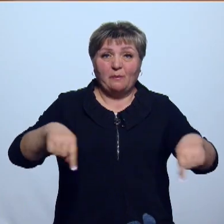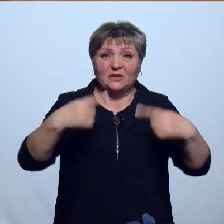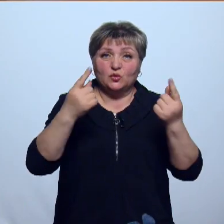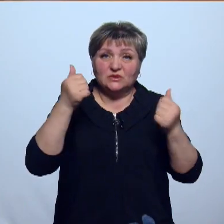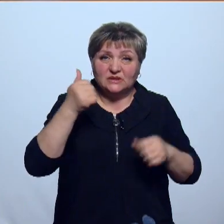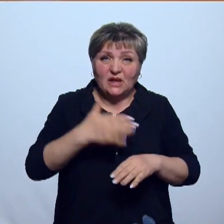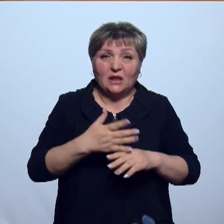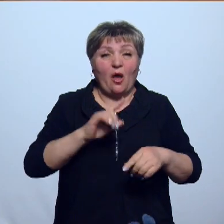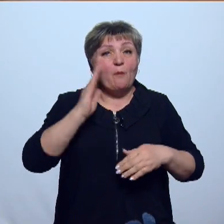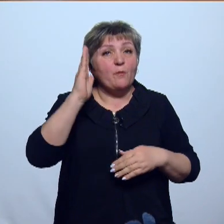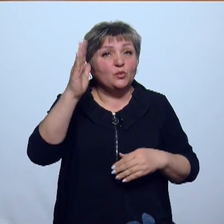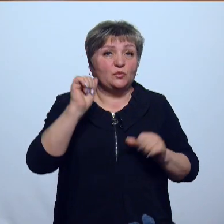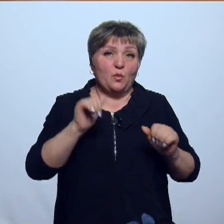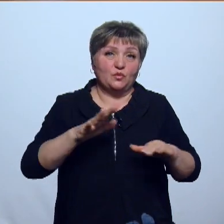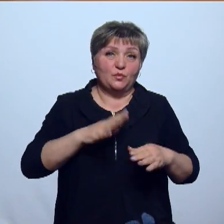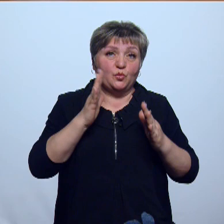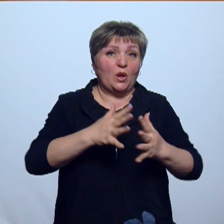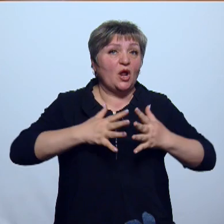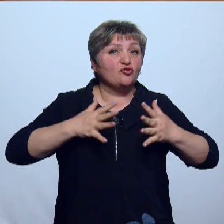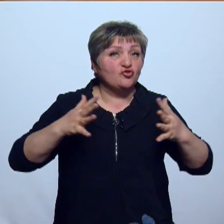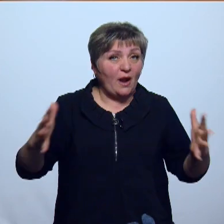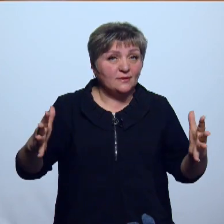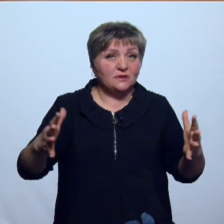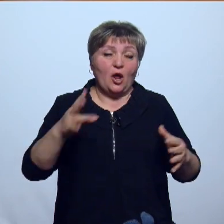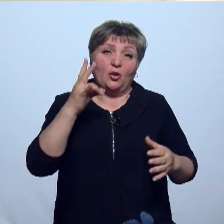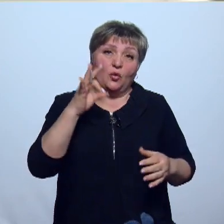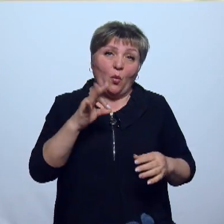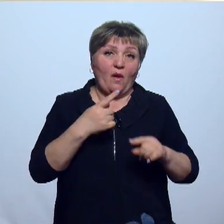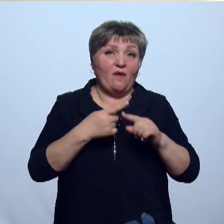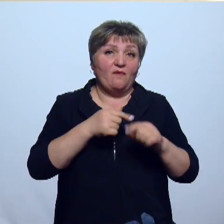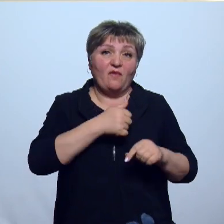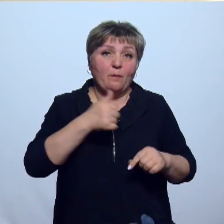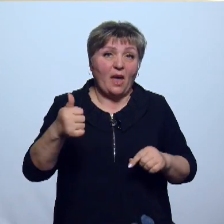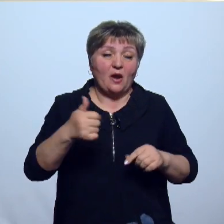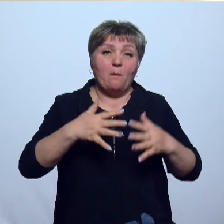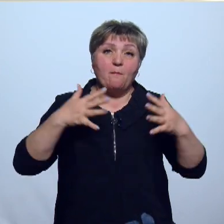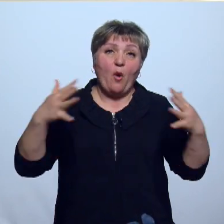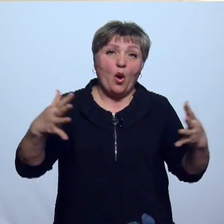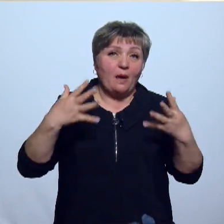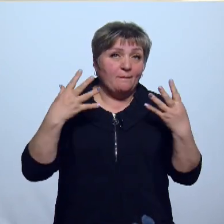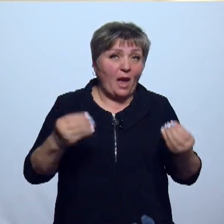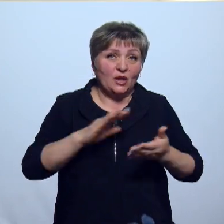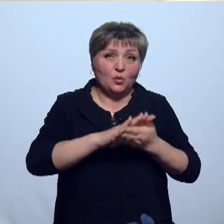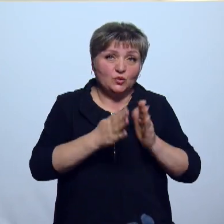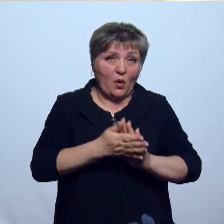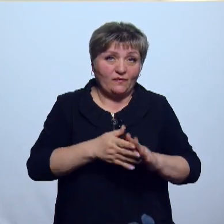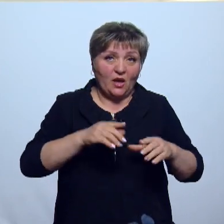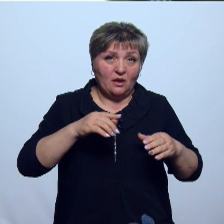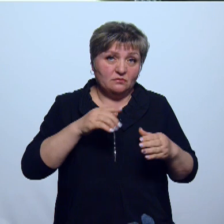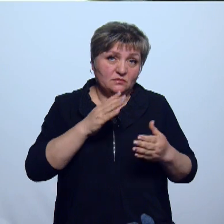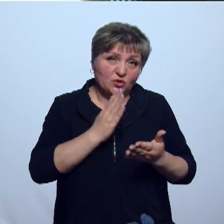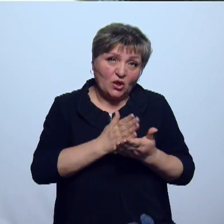в будущем, может быть, это будет расширяться. Во-первых, более мягкие условия содержания здесь.